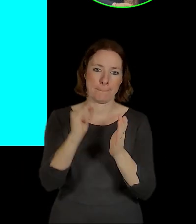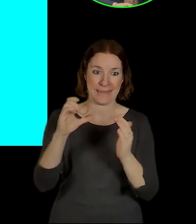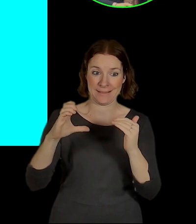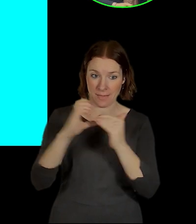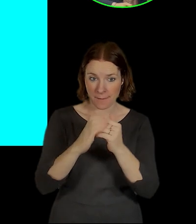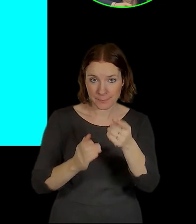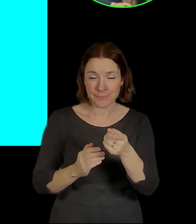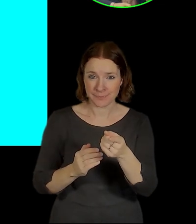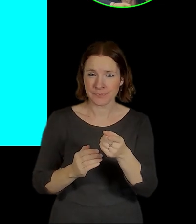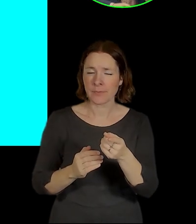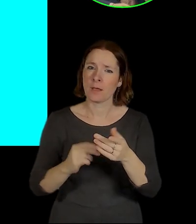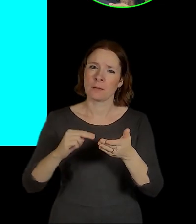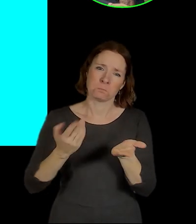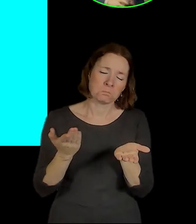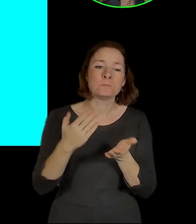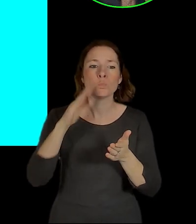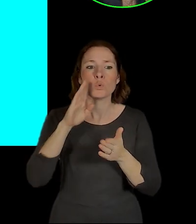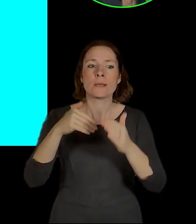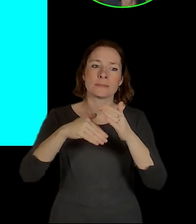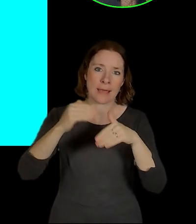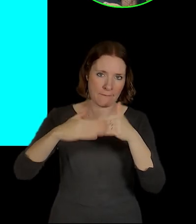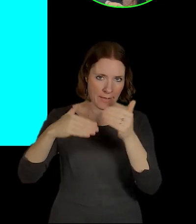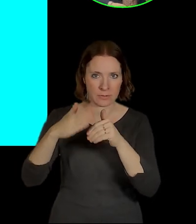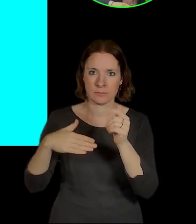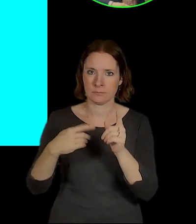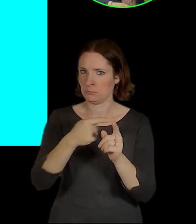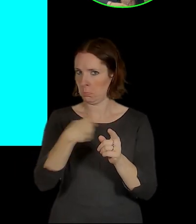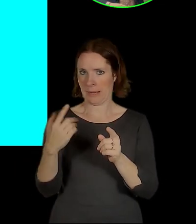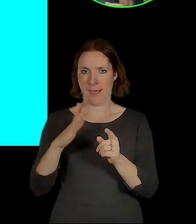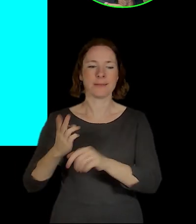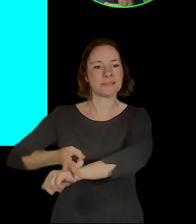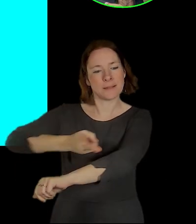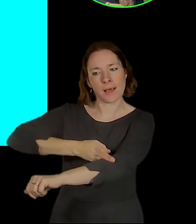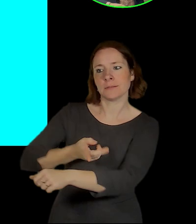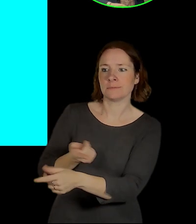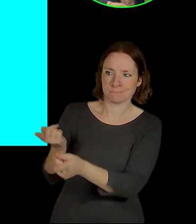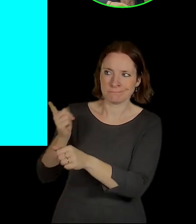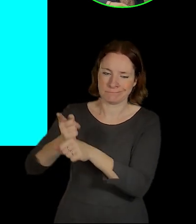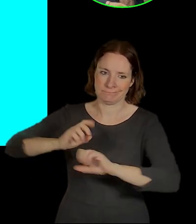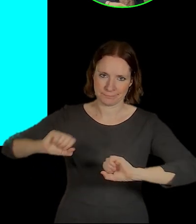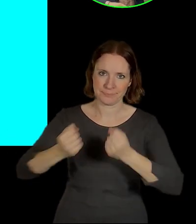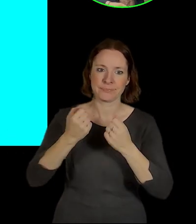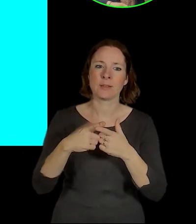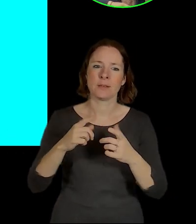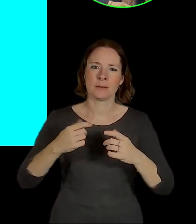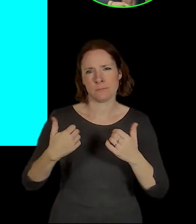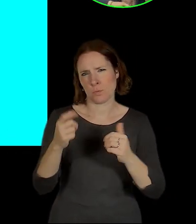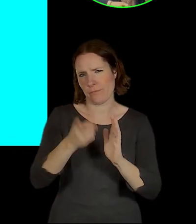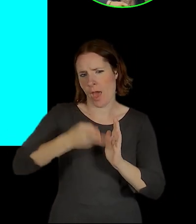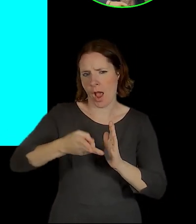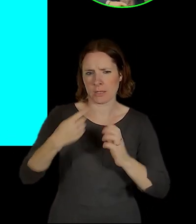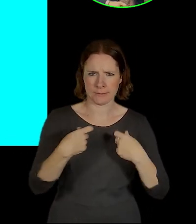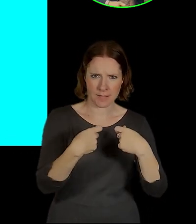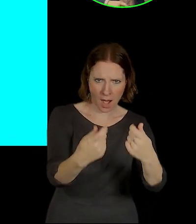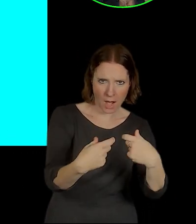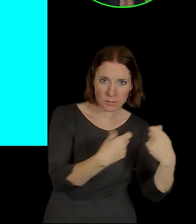znamená, tam stavíme, teda ne my, ale staví tam stát železniční trať, my tam dovedeme